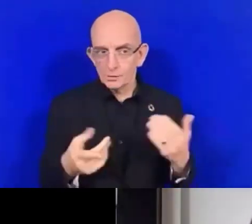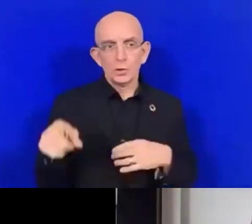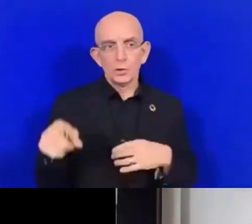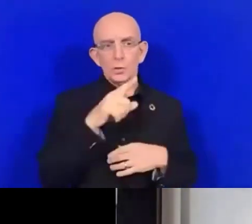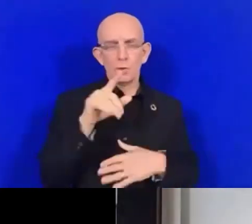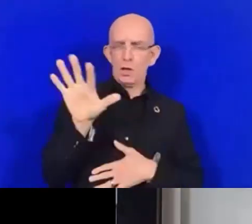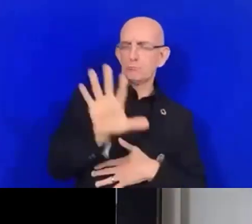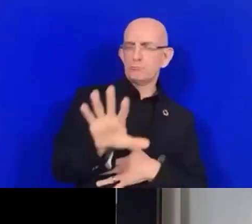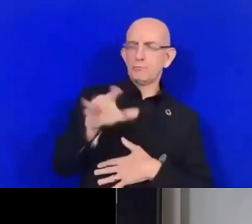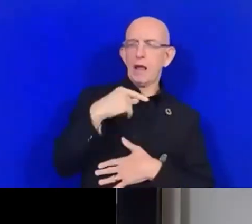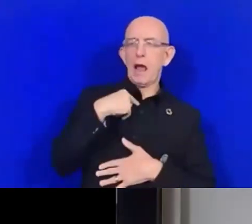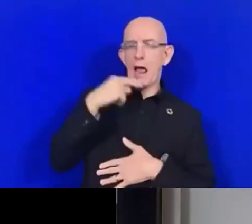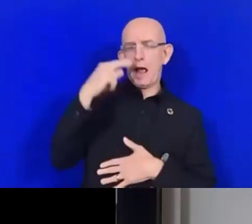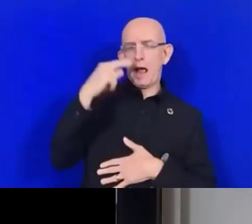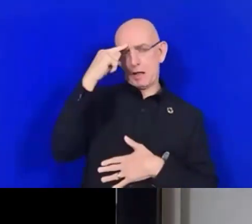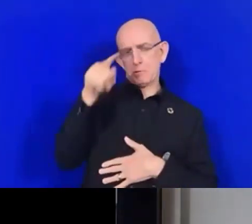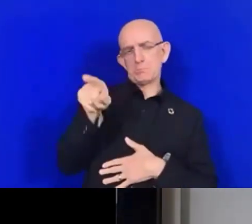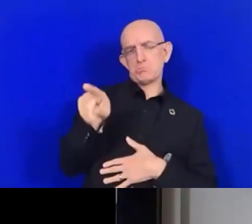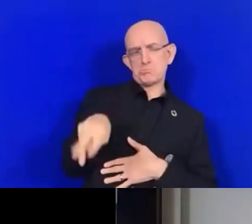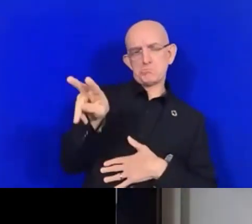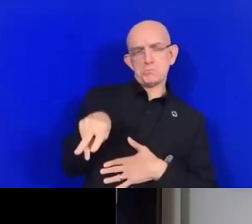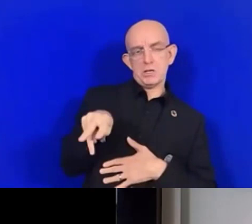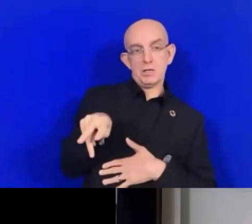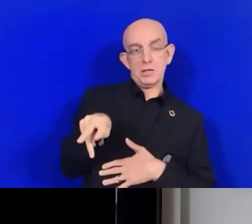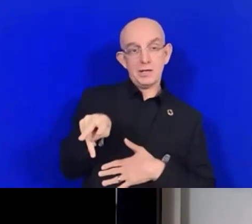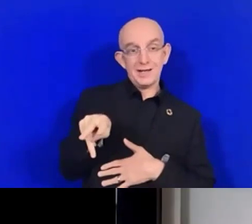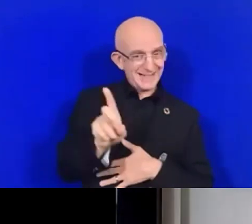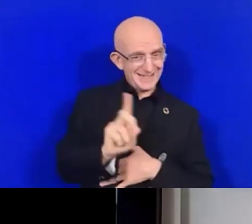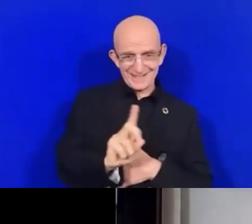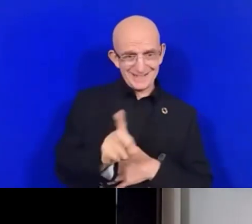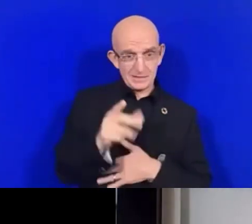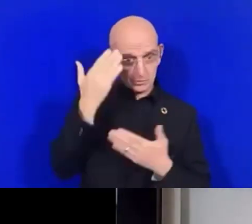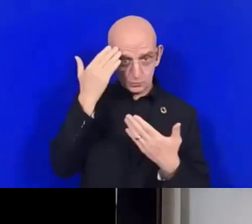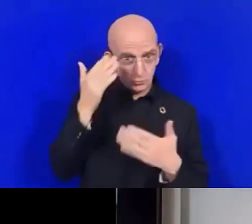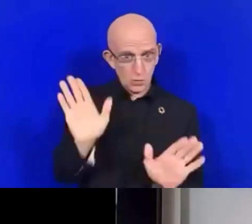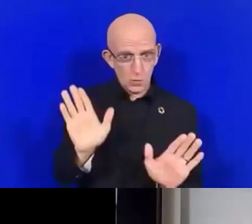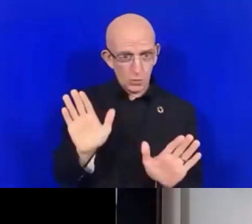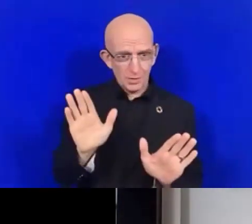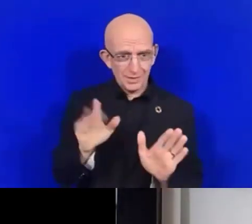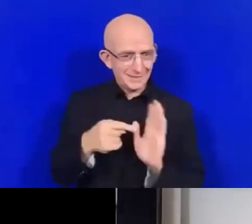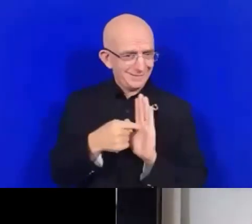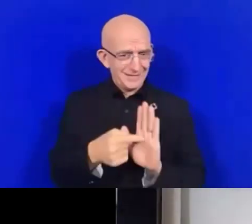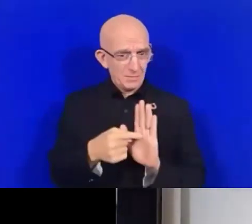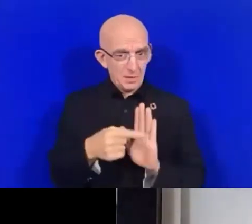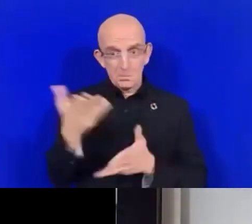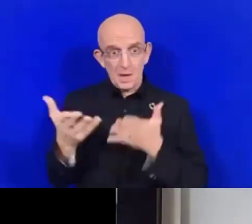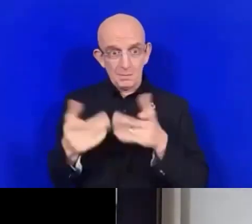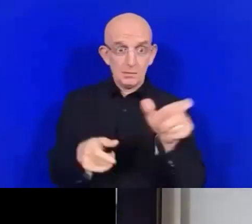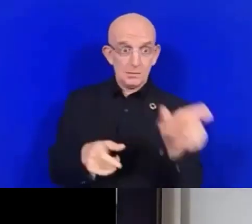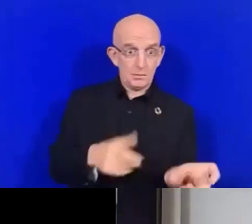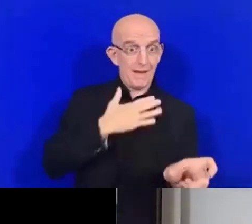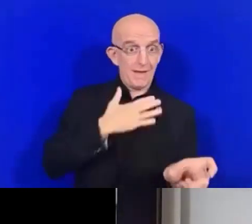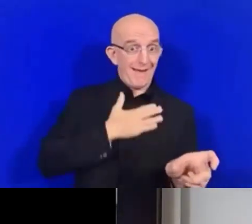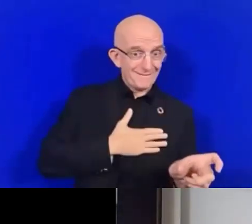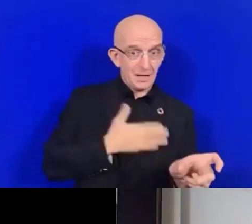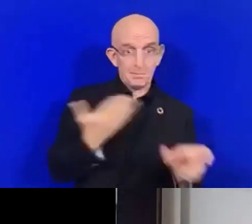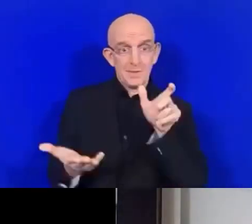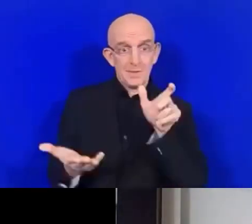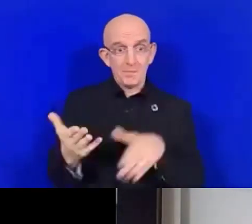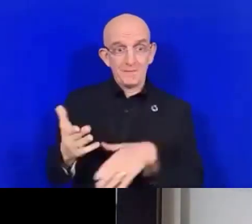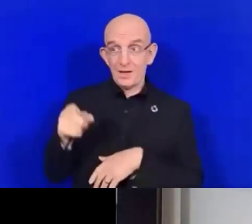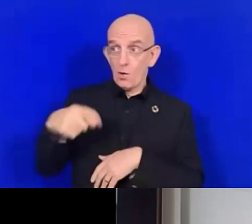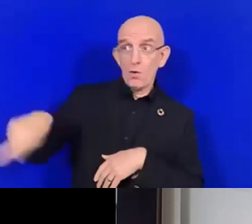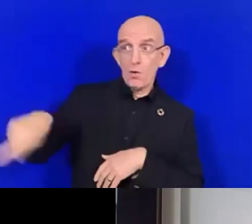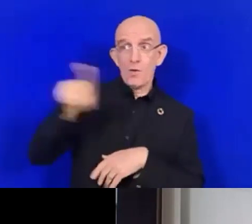nécessite ceci, ça ne veut pas dire qu'un autre handicapé a également besoin de la même chose. Il faudrait donc prendre en compte toutes les